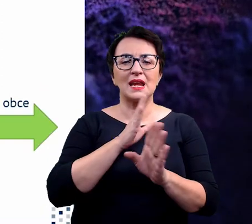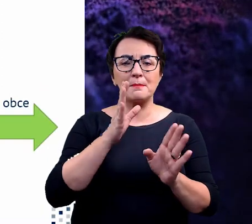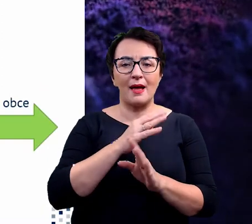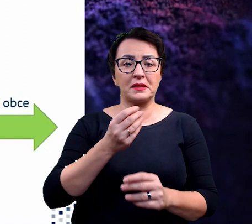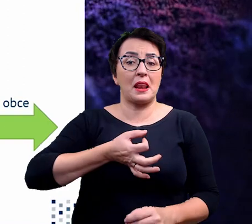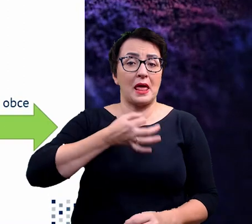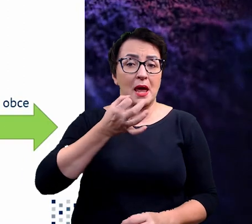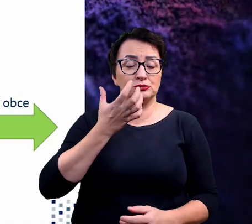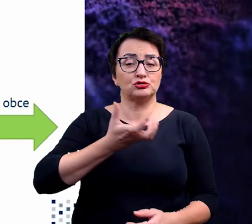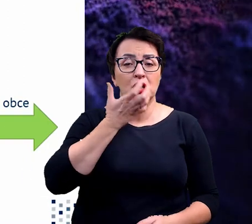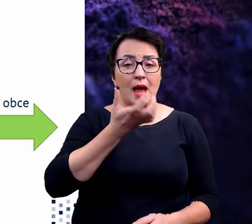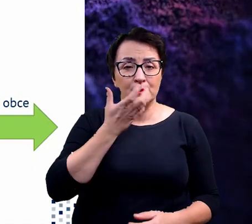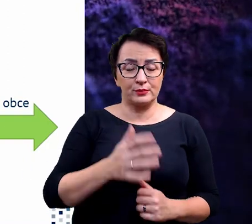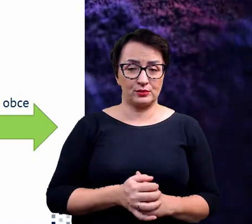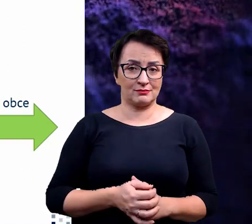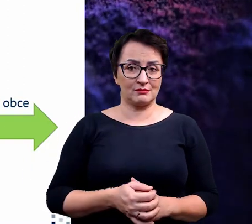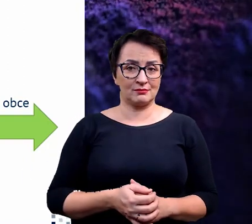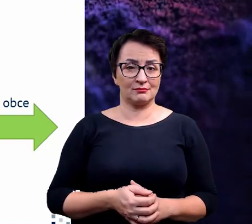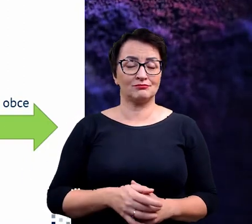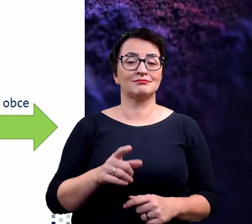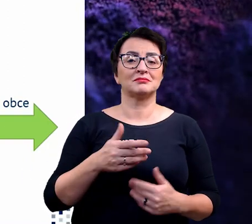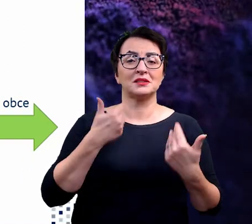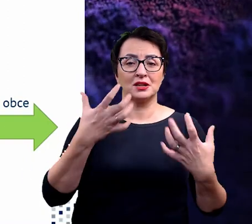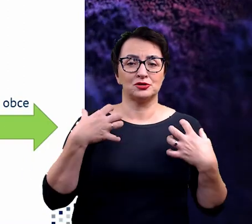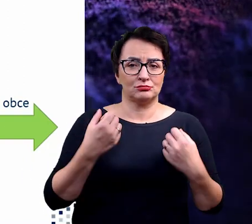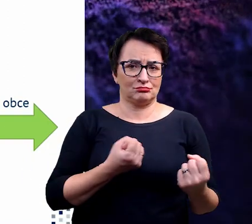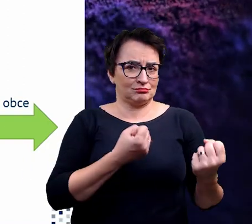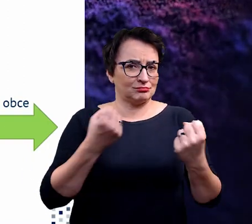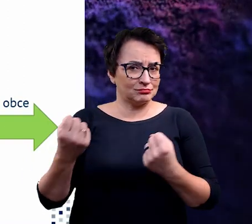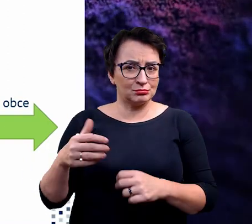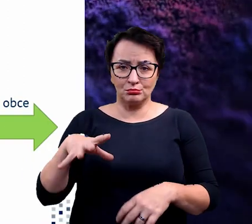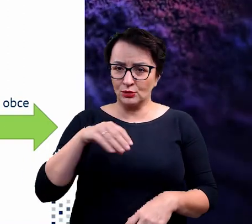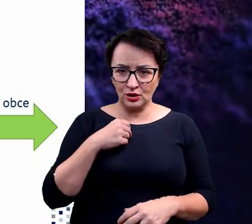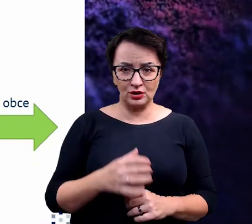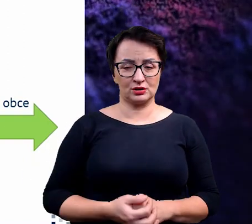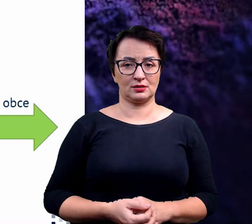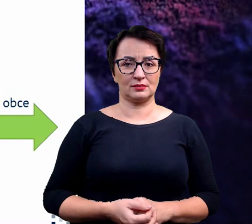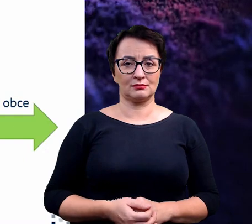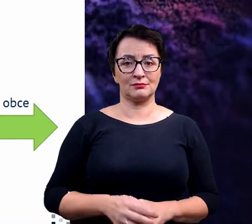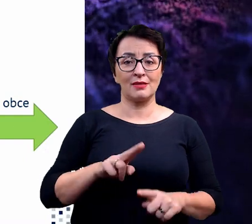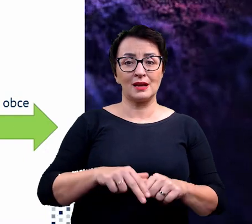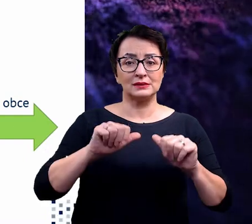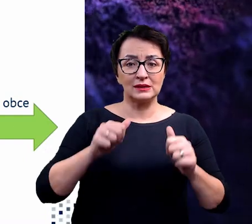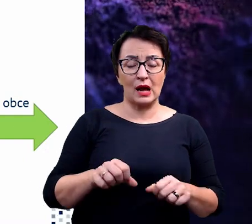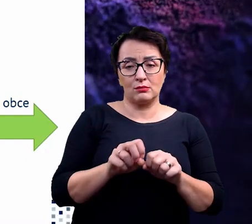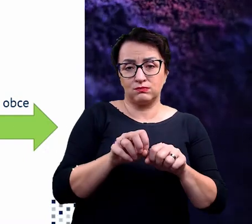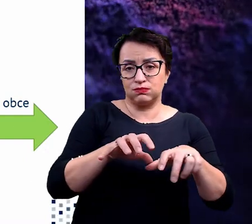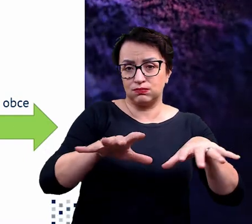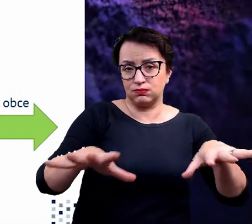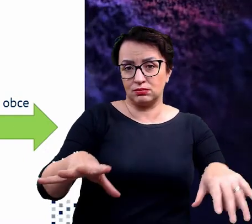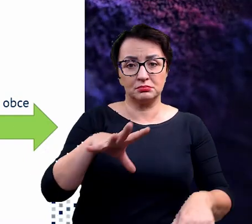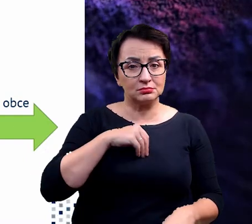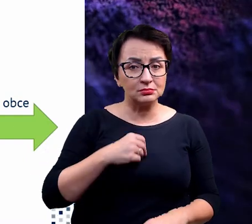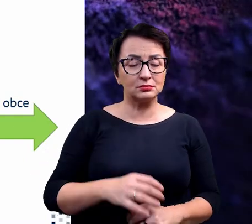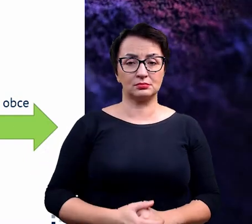coraz cieplejszy, co powoduje możliwość przetrwania i zadomowienia się znacznie większej liczby gatunków